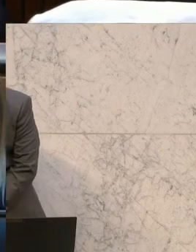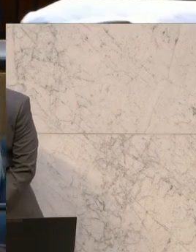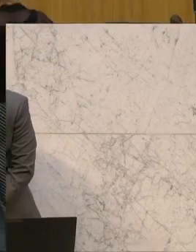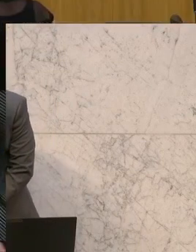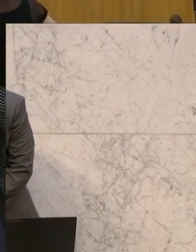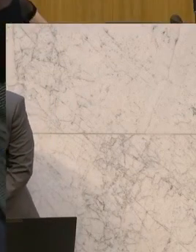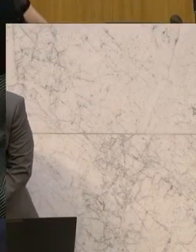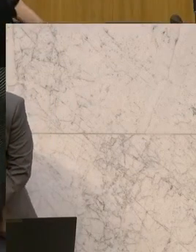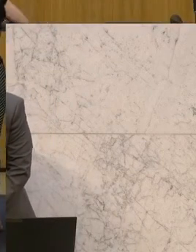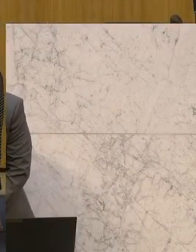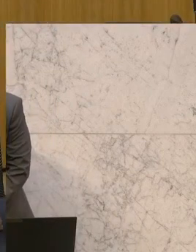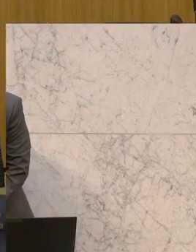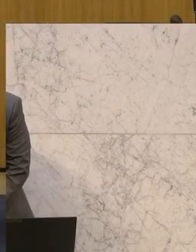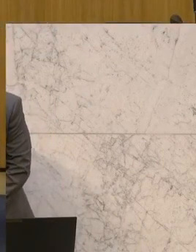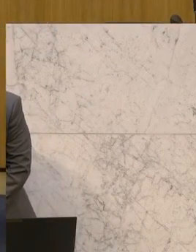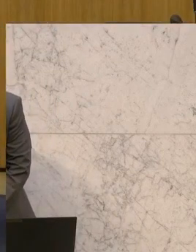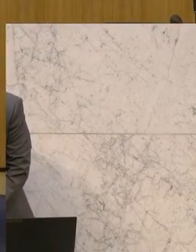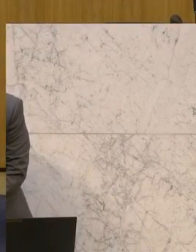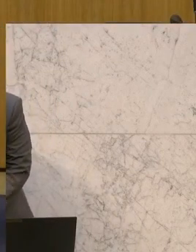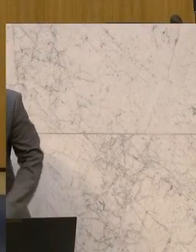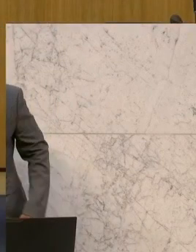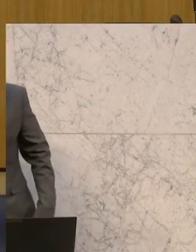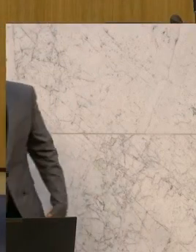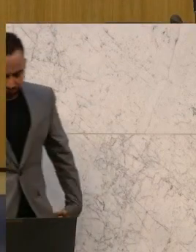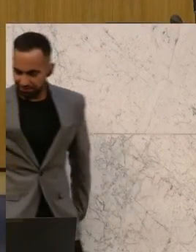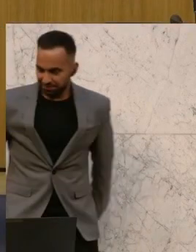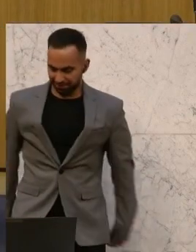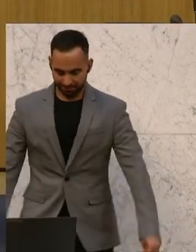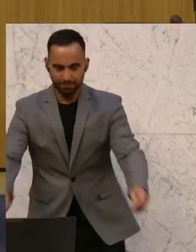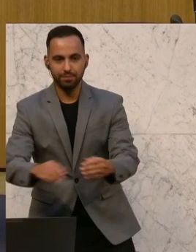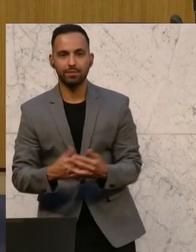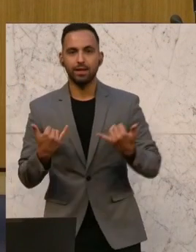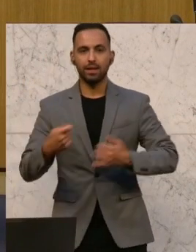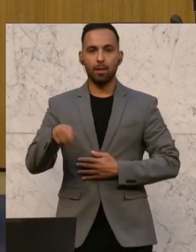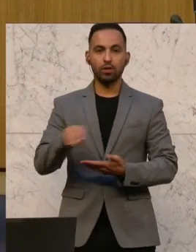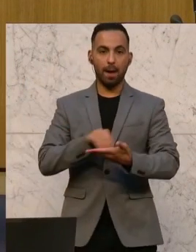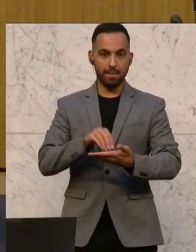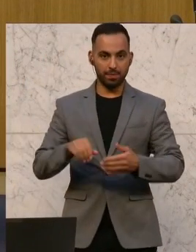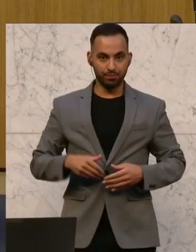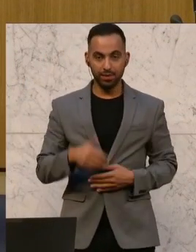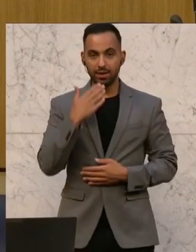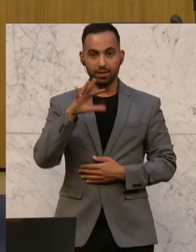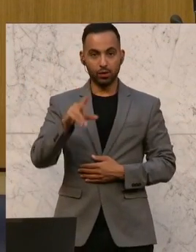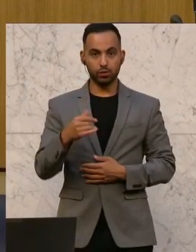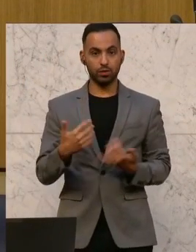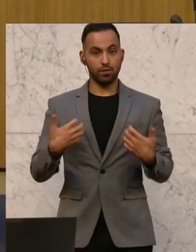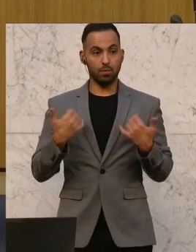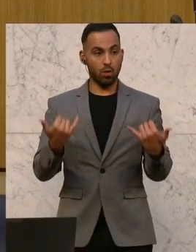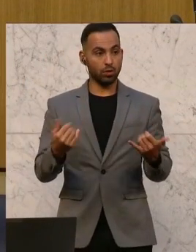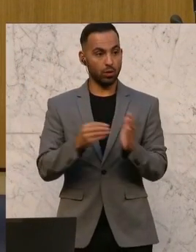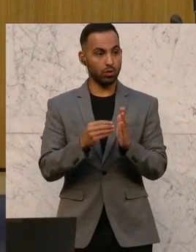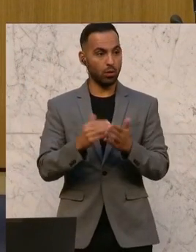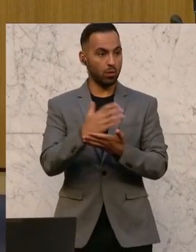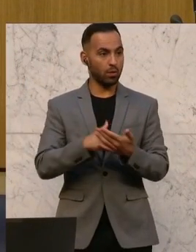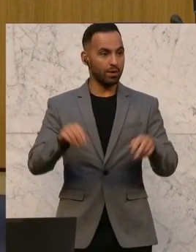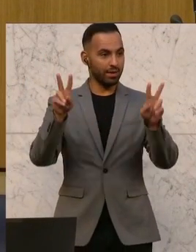Und als nächstes am Wort ist Sibylle Hamann von den Grünen. Präsidentin, ich freue mich, dass wir jetzt hier heute auch noch das